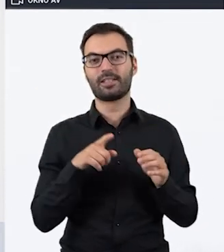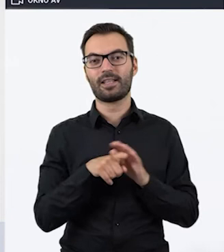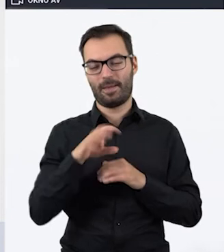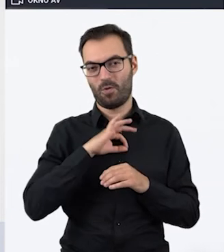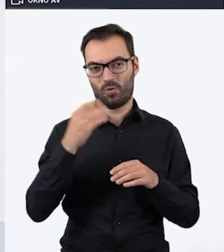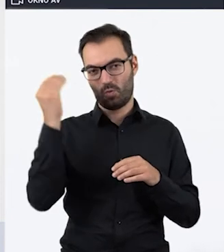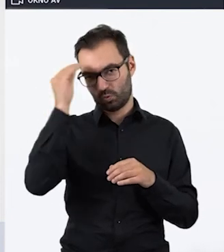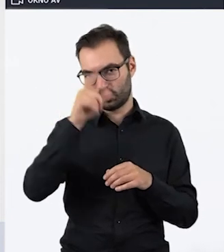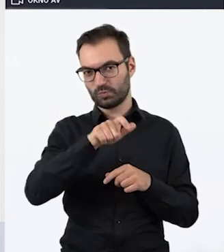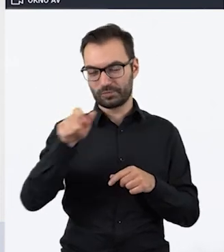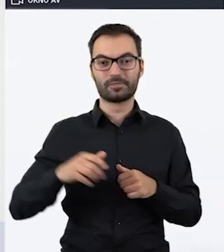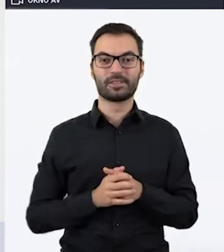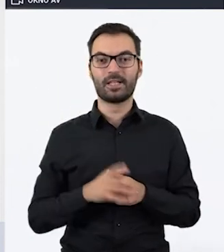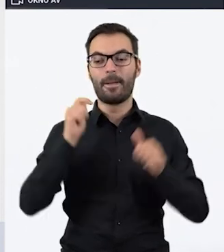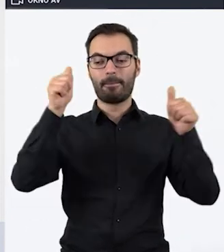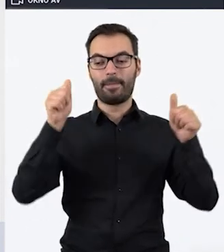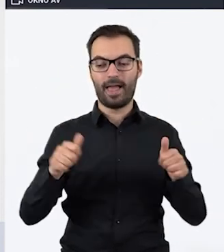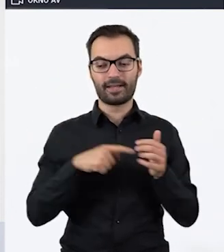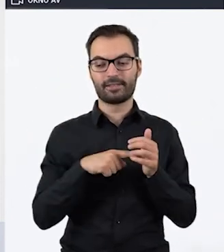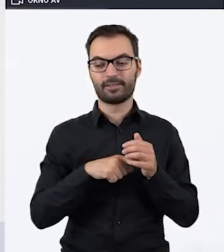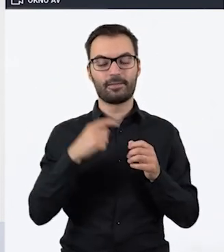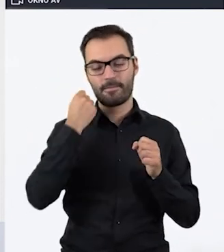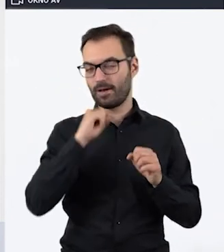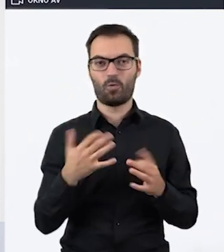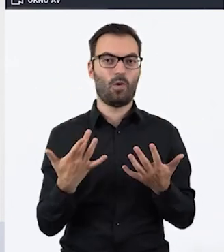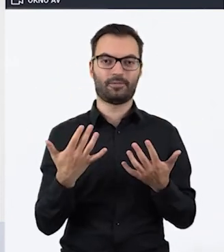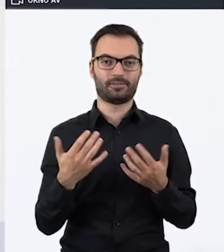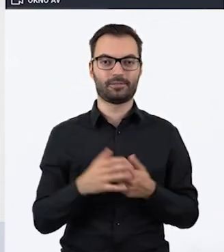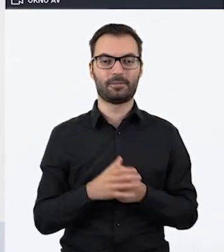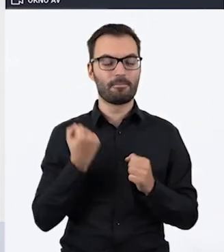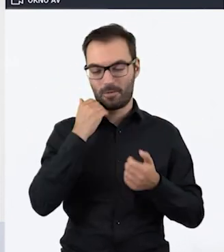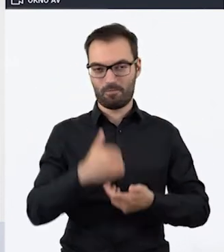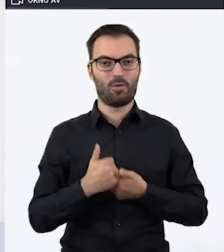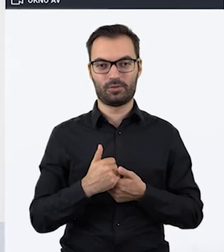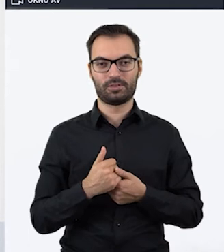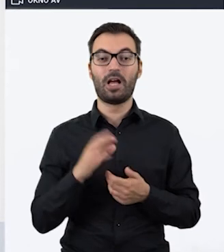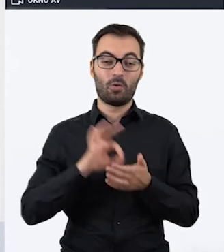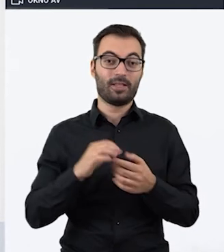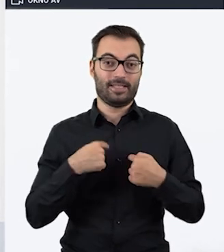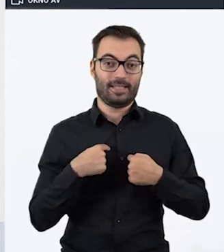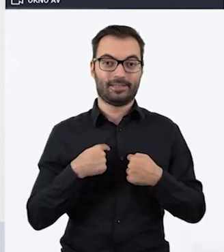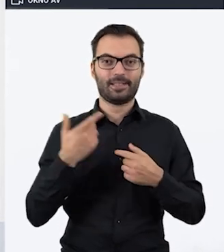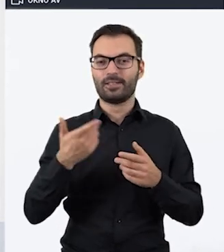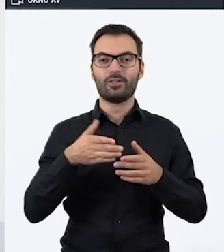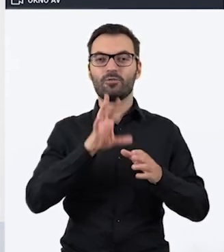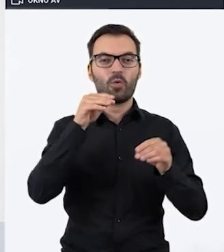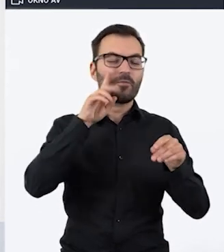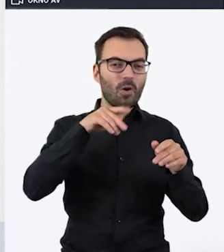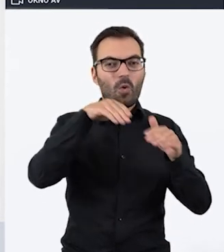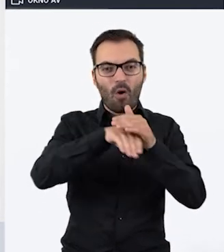uczniów. Taki plakat jest bardzo pomocny, jeżeli tutaj w moim przypadku wtedy chowałam wszystkie te